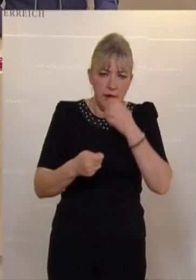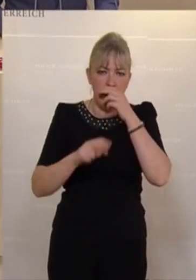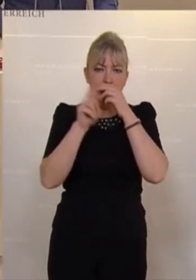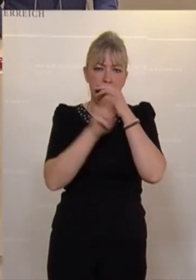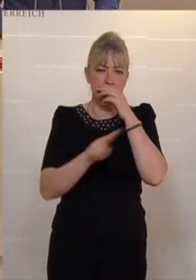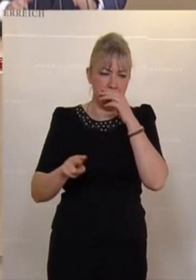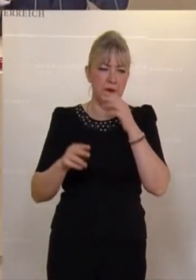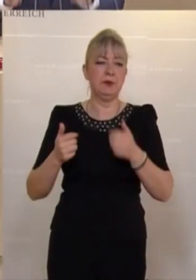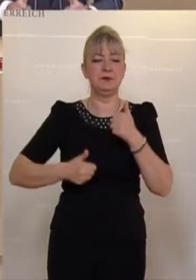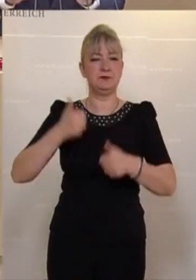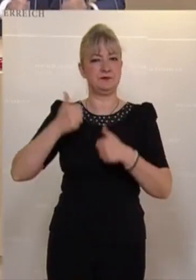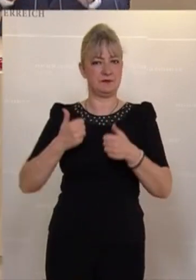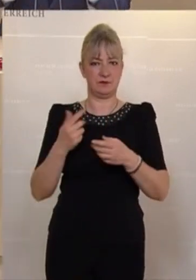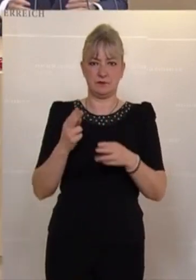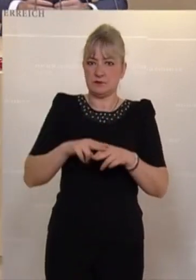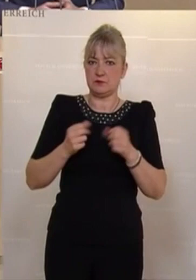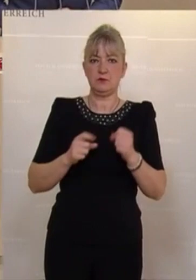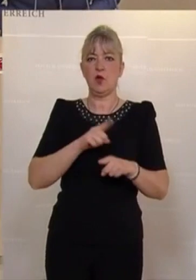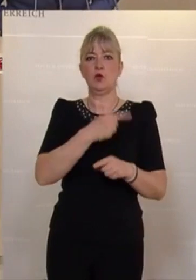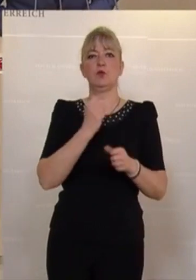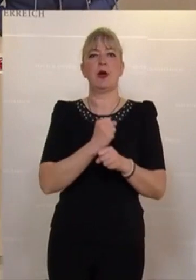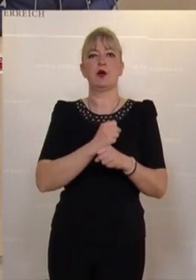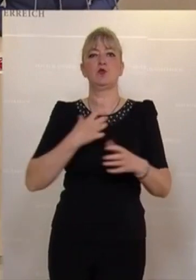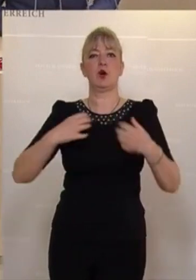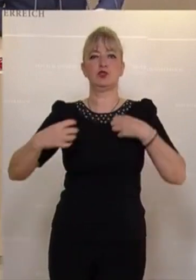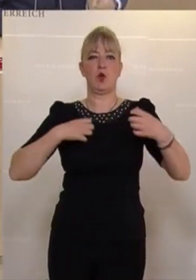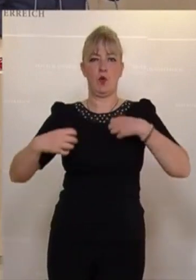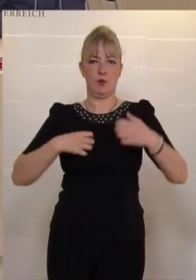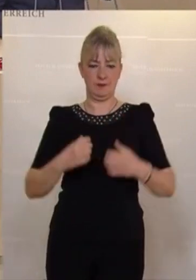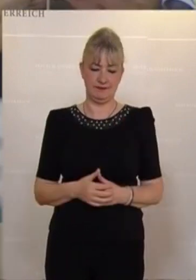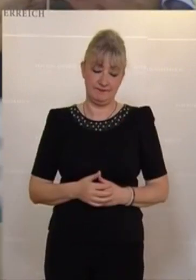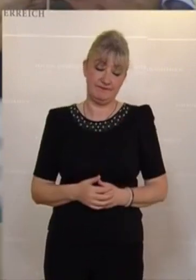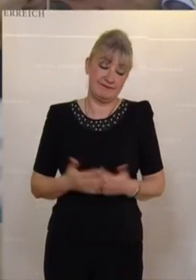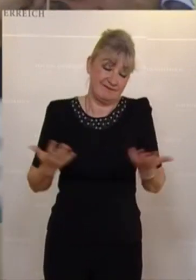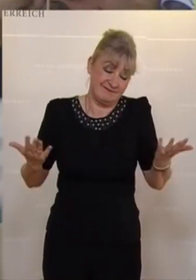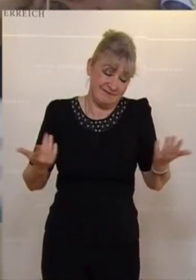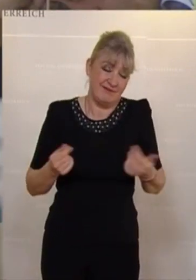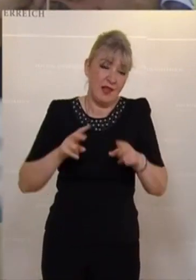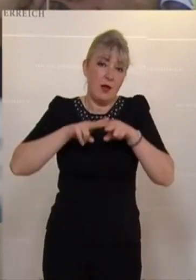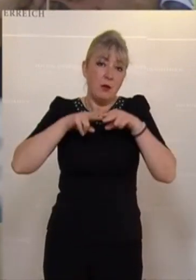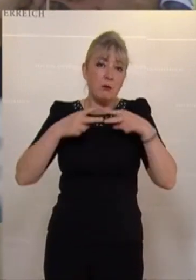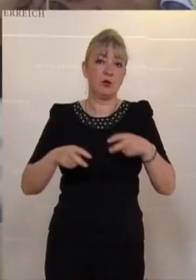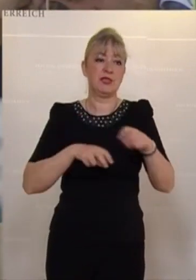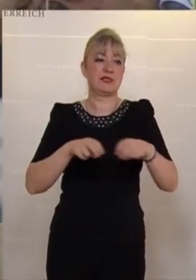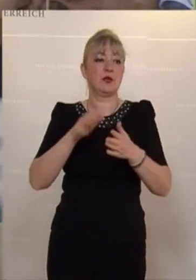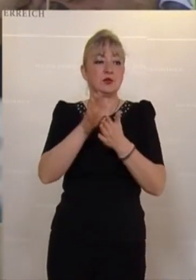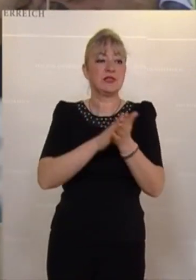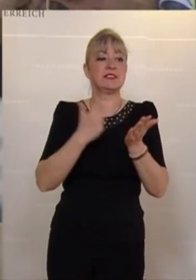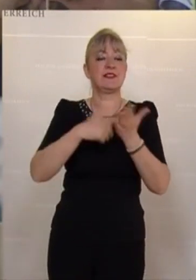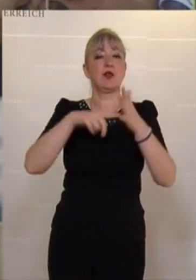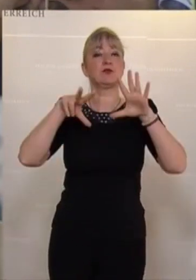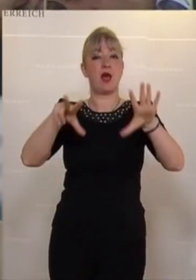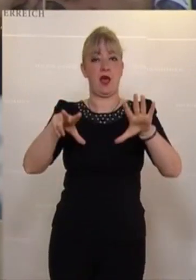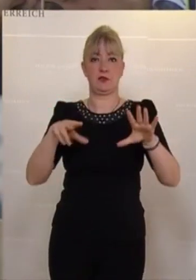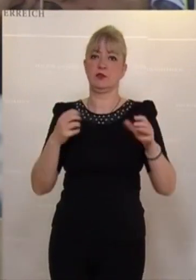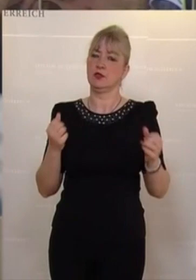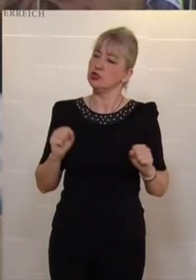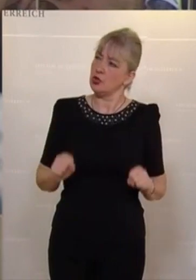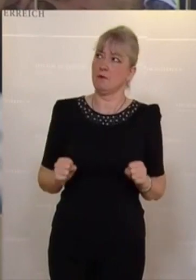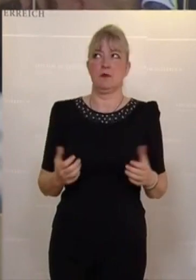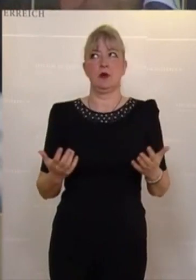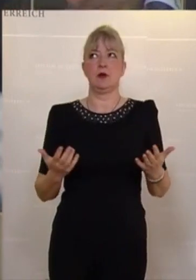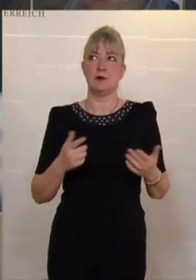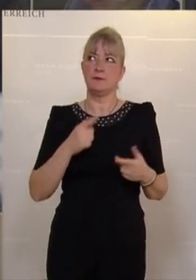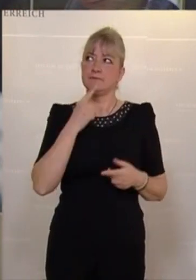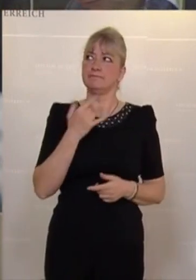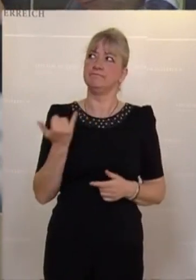und im internationalen Wettbewerb, weil sie nur Showpolitik machen. Weil sich die Bundesregierungen seit 2008 ja immer wieder durchaus